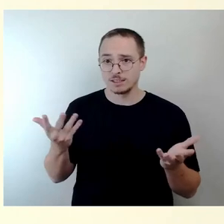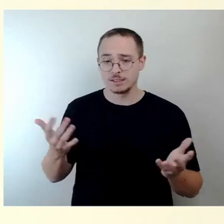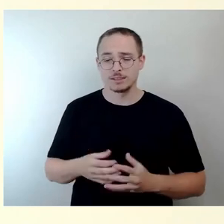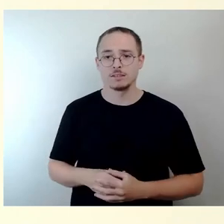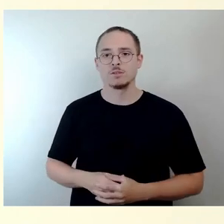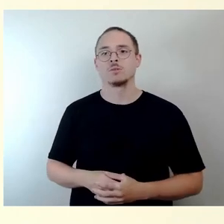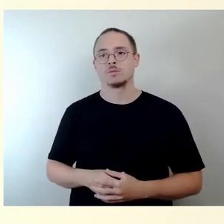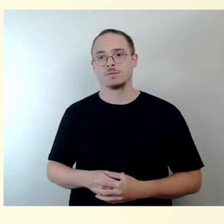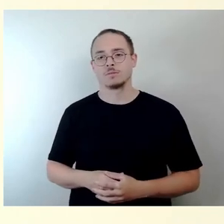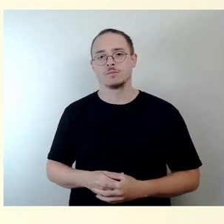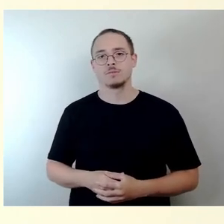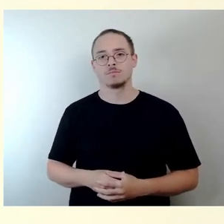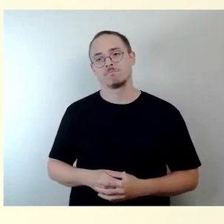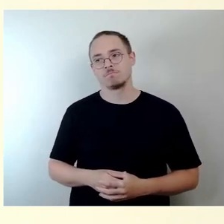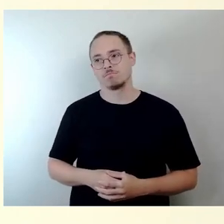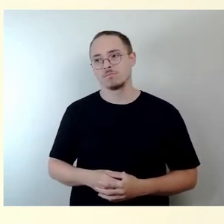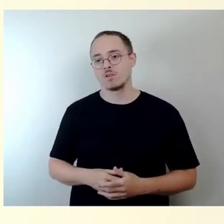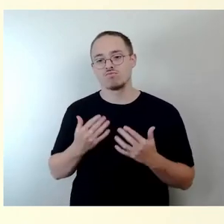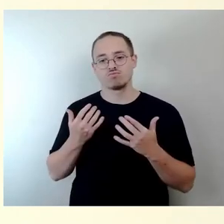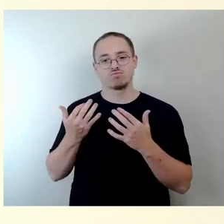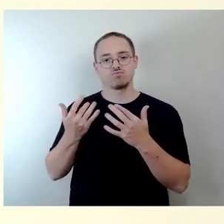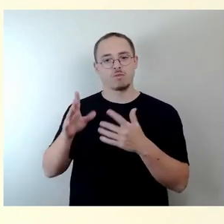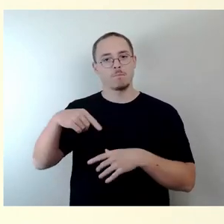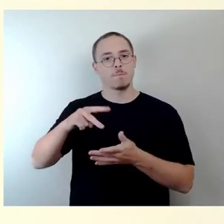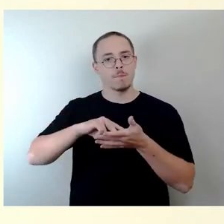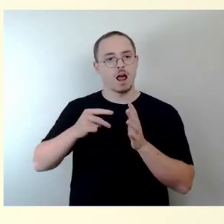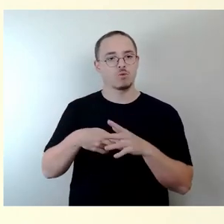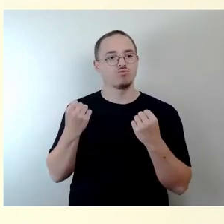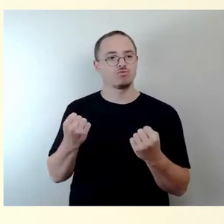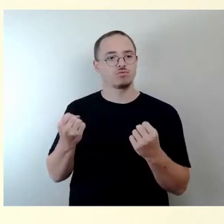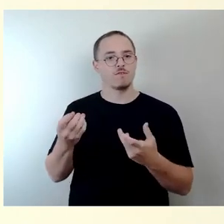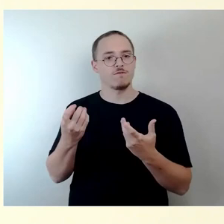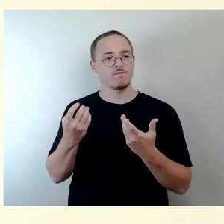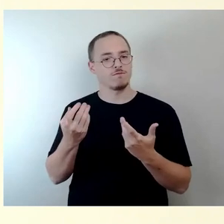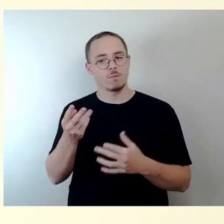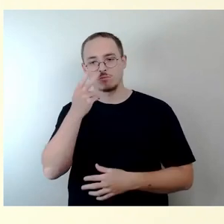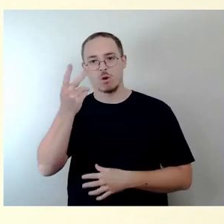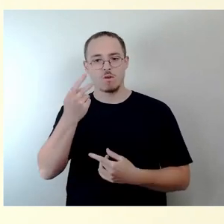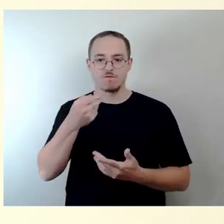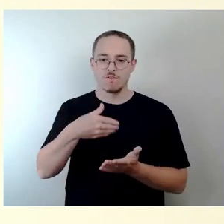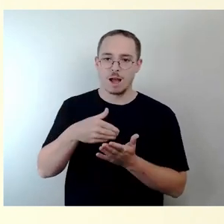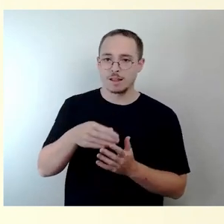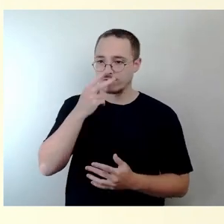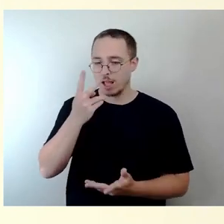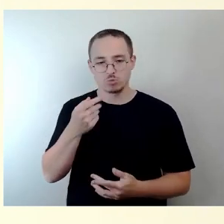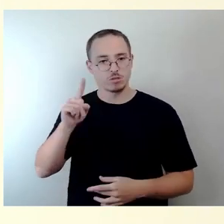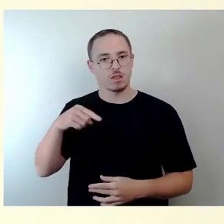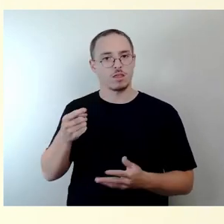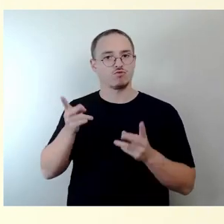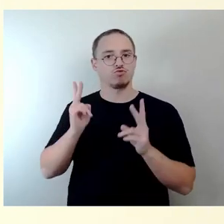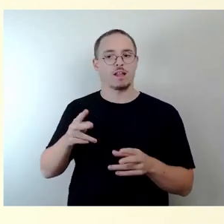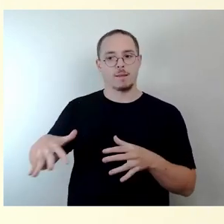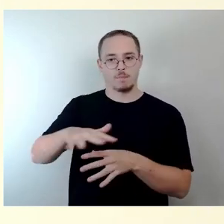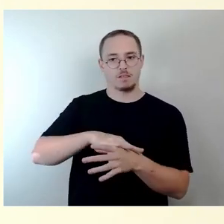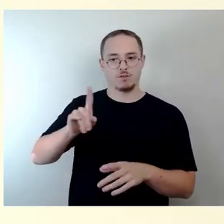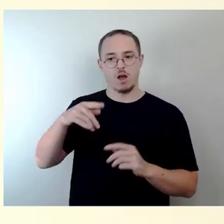Planungsphasen werden wir diese auf alle Fälle in öffentlichen Sitzungen in den Stadtbezirken oder in dem Stadtbezirk in dem Fall vorstellen. Und ich kann mir auch